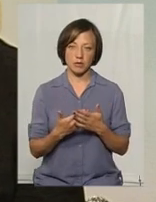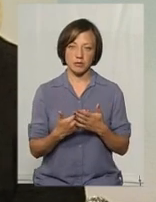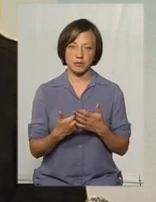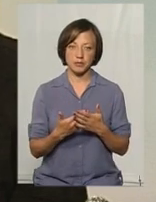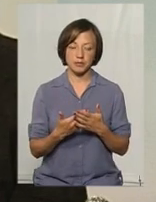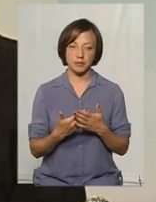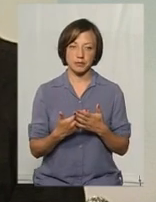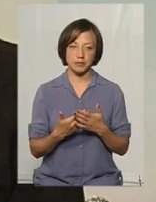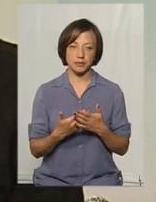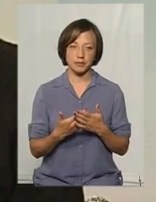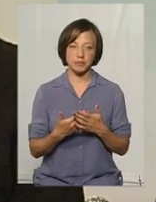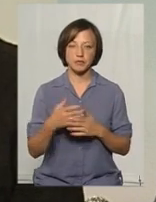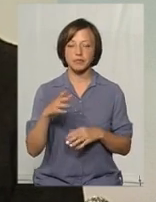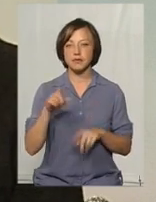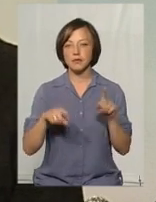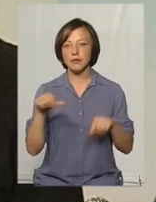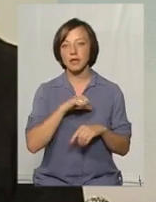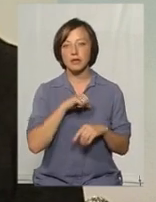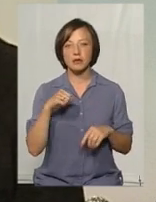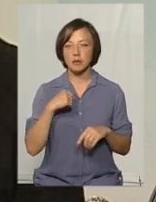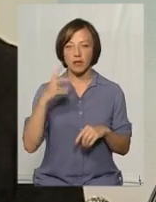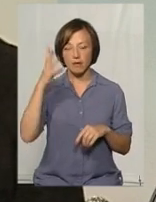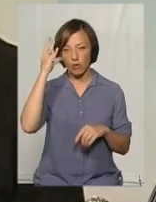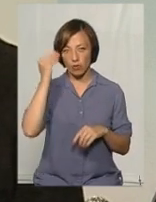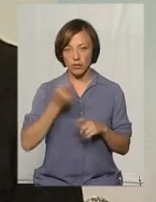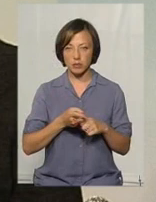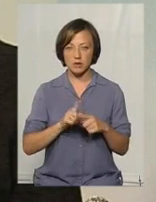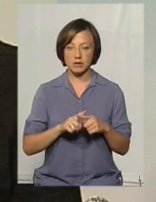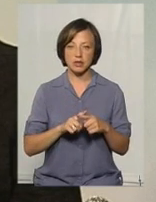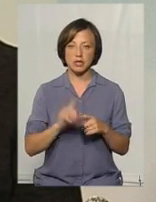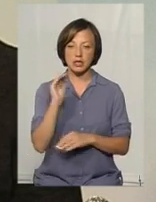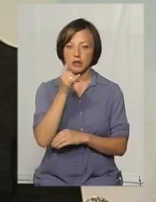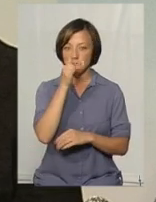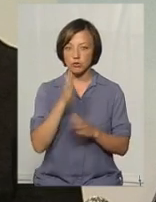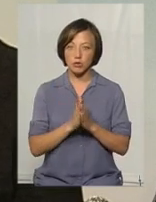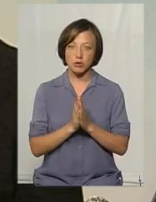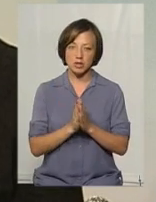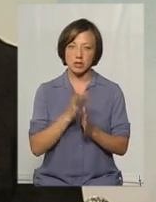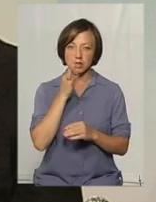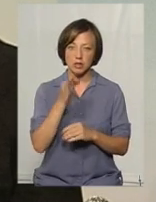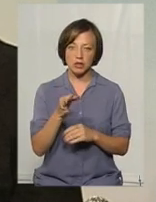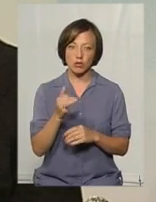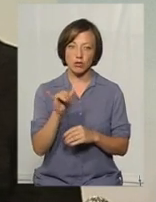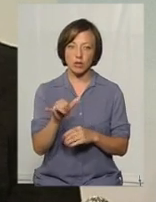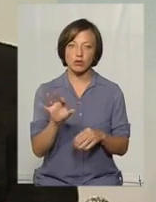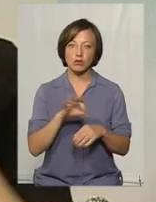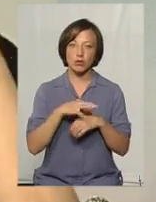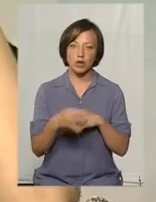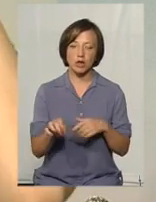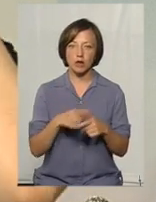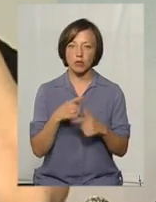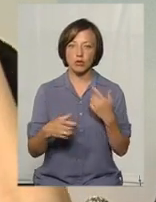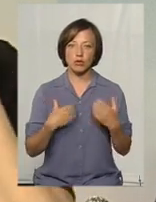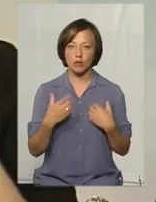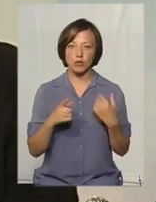той момент, що ми інколи самі не враховують ці моменти, і що дитина не може попросити або сказати, що в неї щось болить, або щось їй